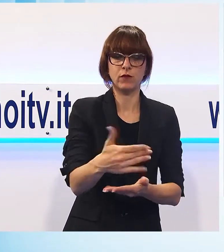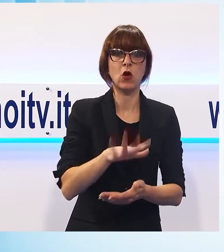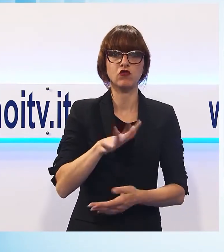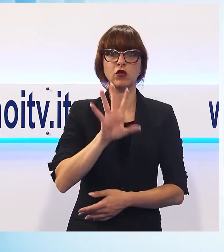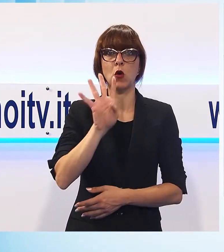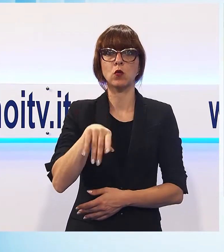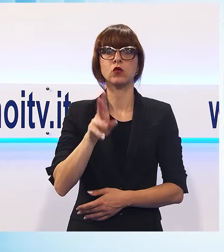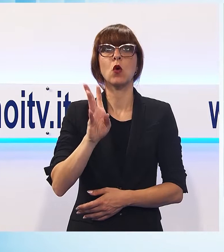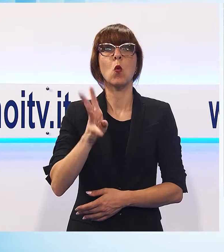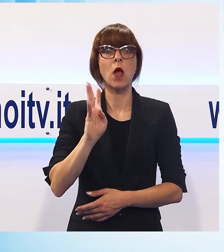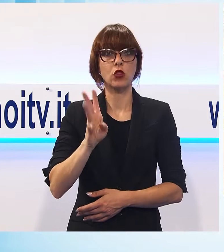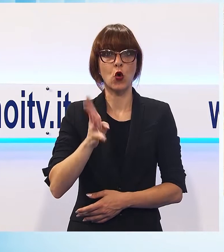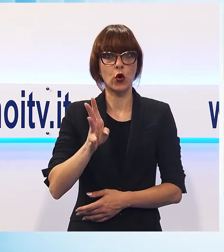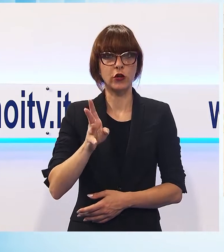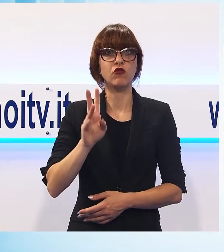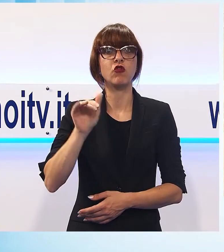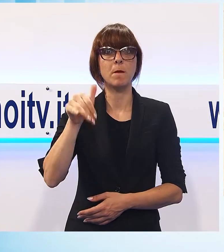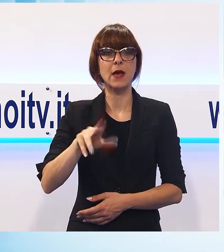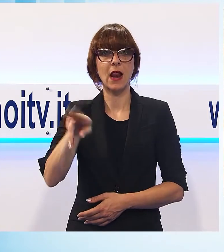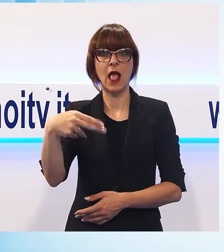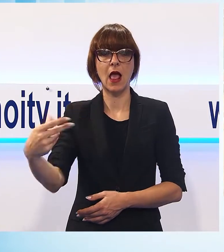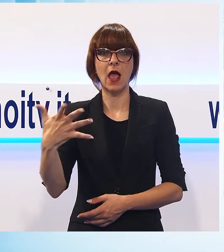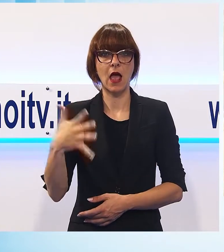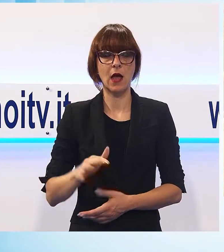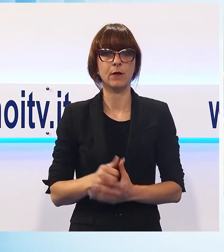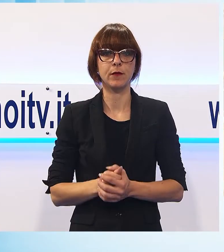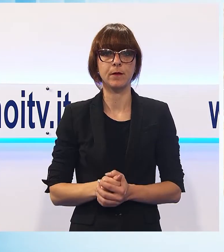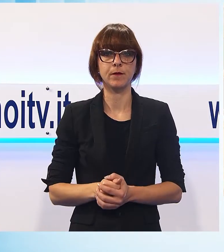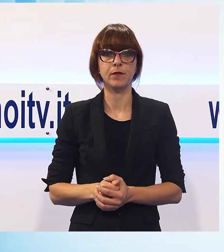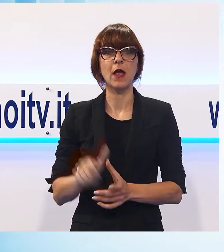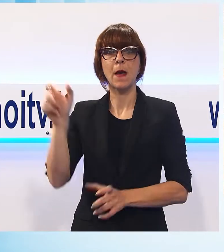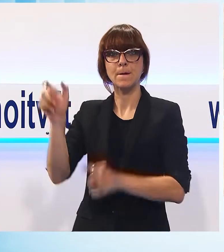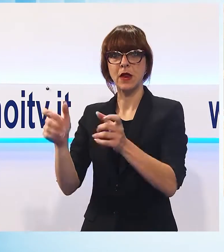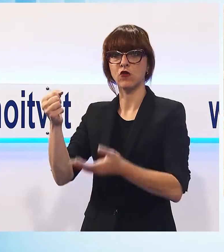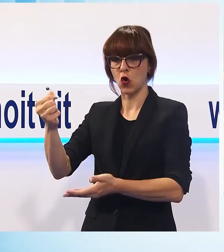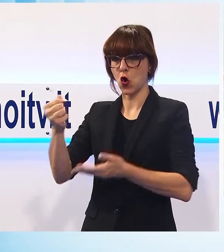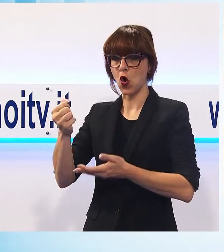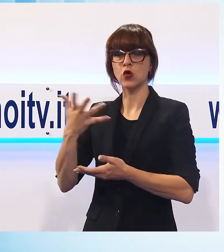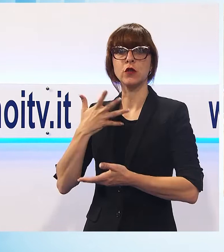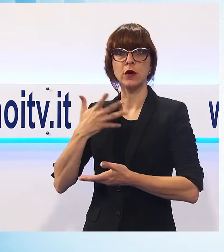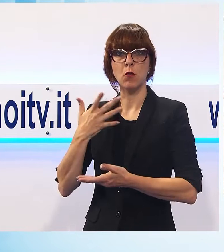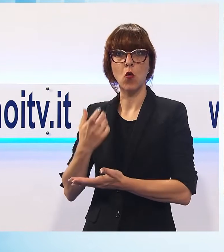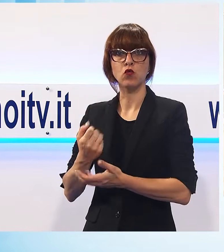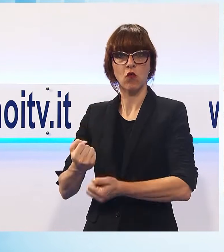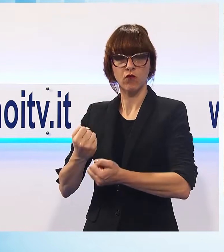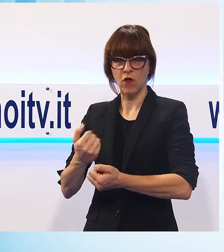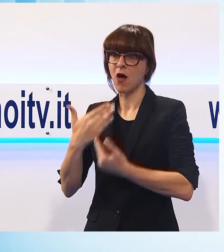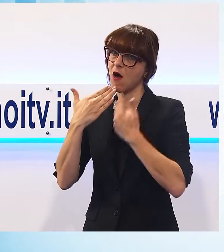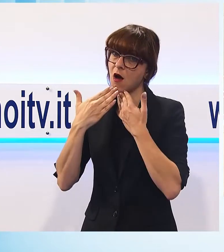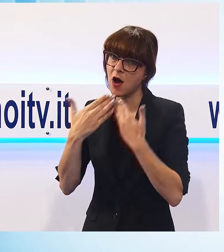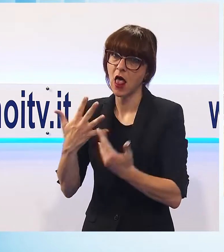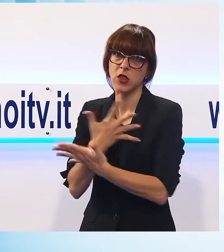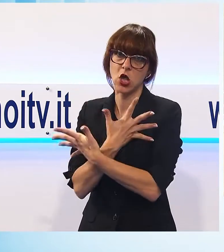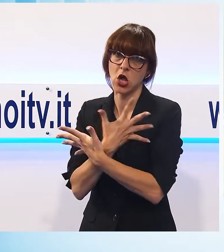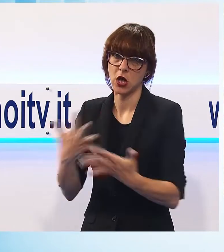euro. Un grande grazie sia a chi ha contribuito in maniera importante, che